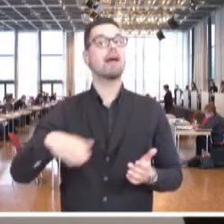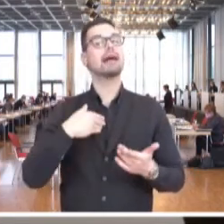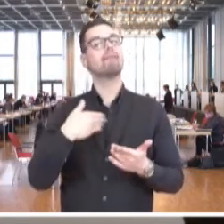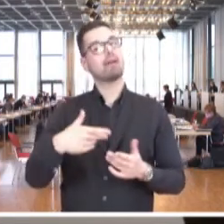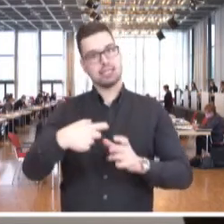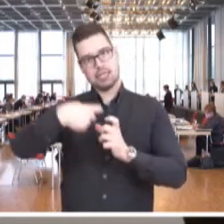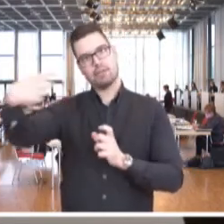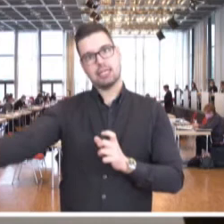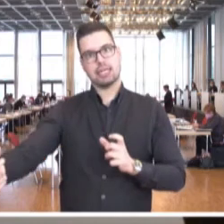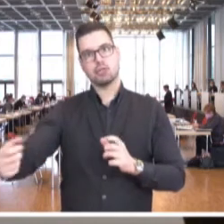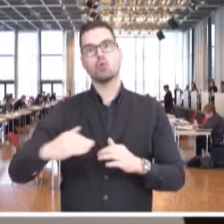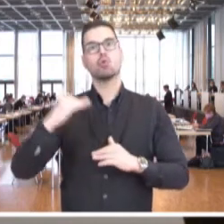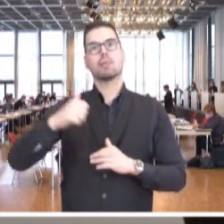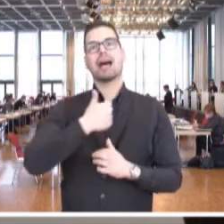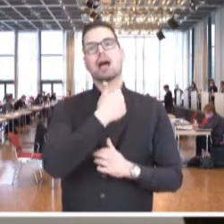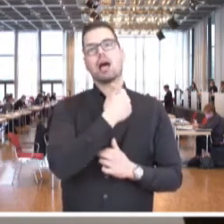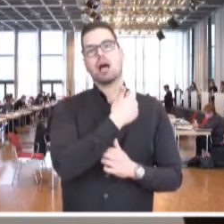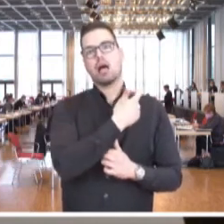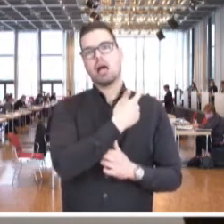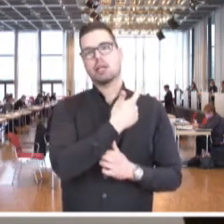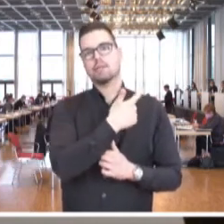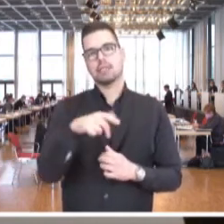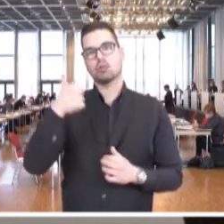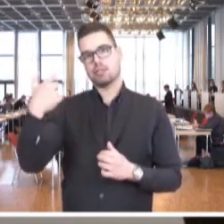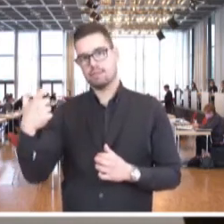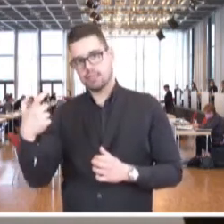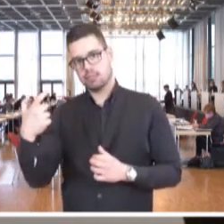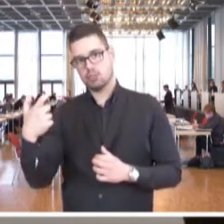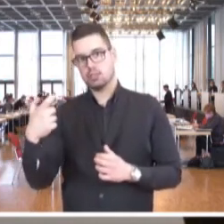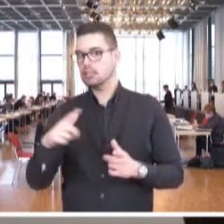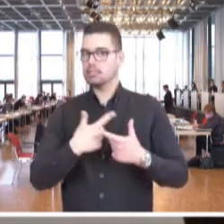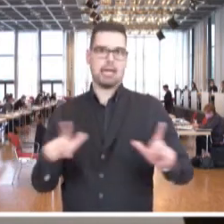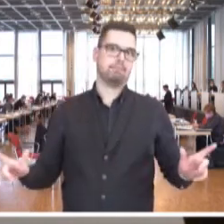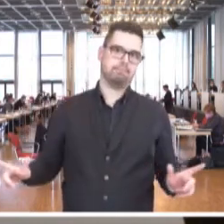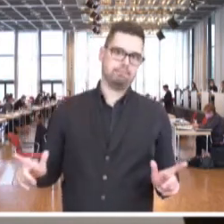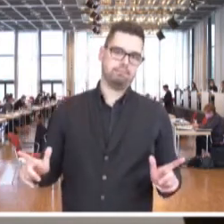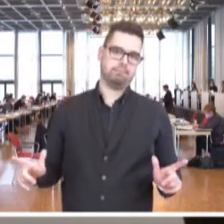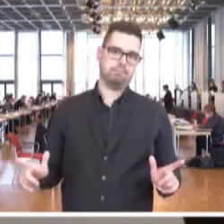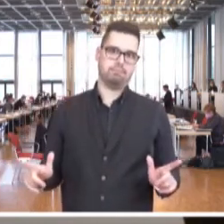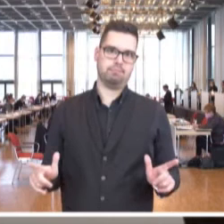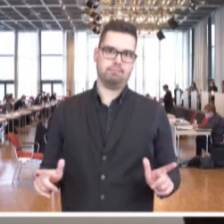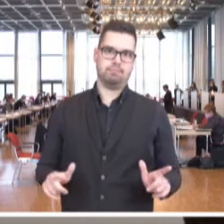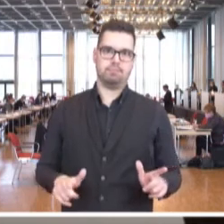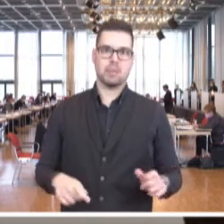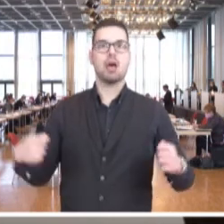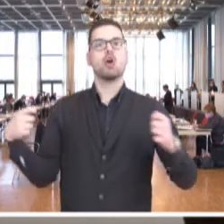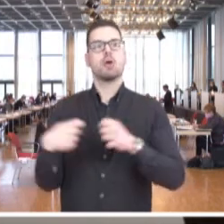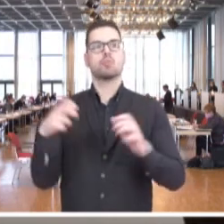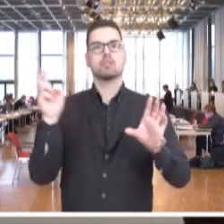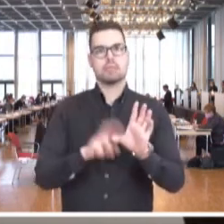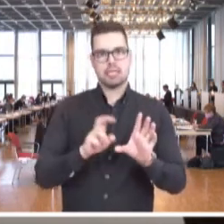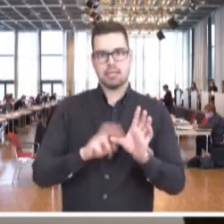Verlängerung über das Jahr 2021 ist vom Bundesgesetzgeber nicht vorgesehen. Die Bundesbeteiligung nach